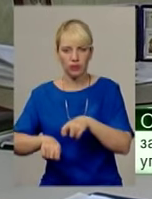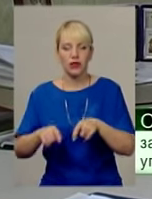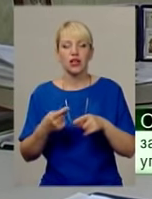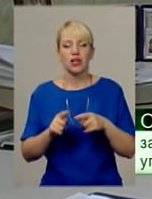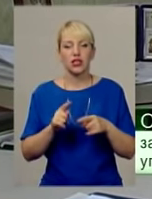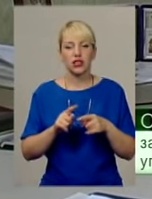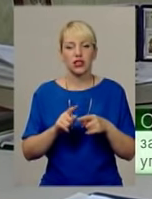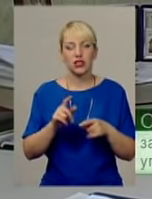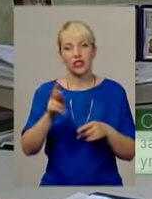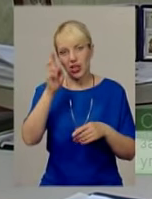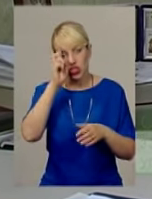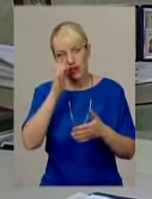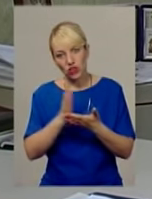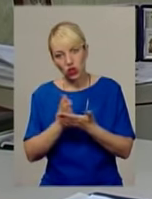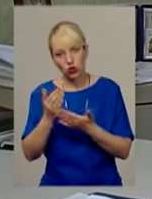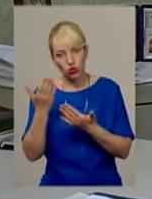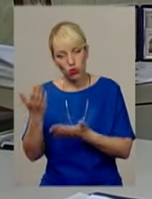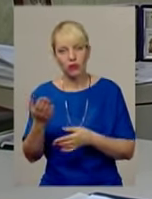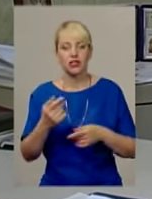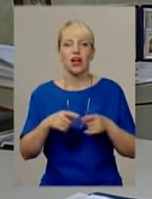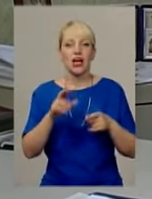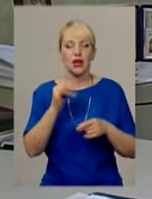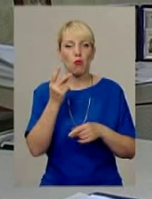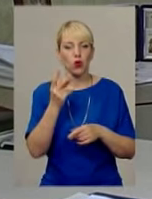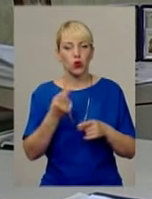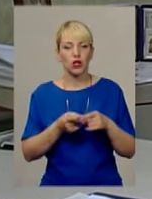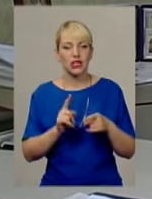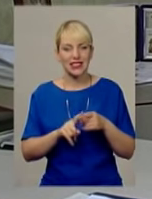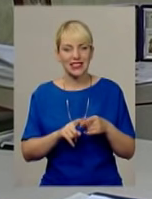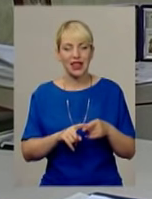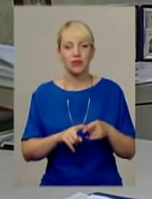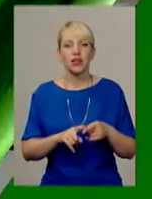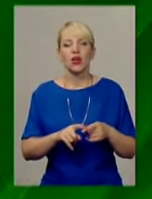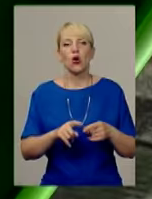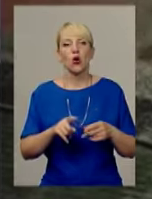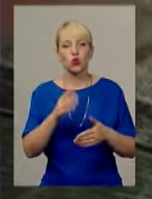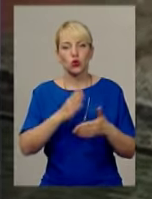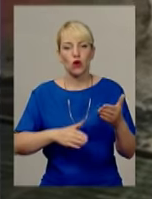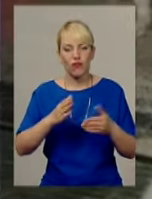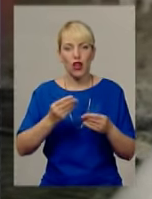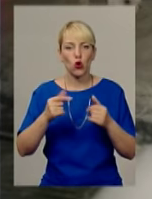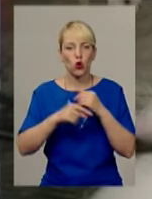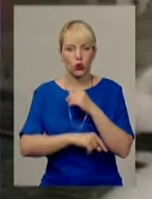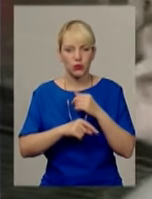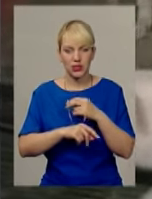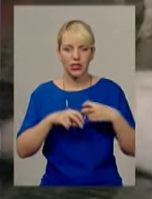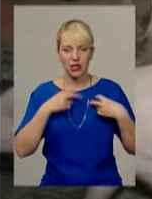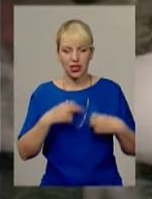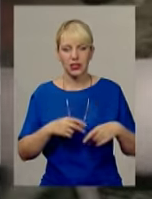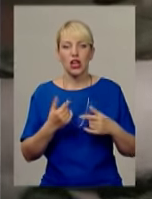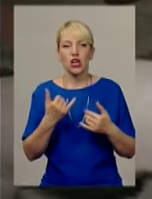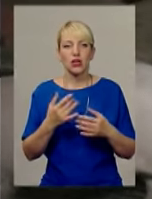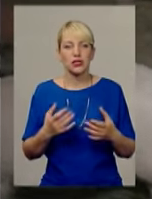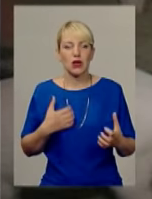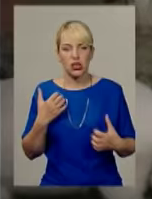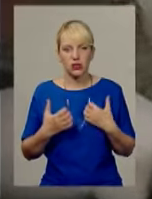державних службовців, так і взагалі службовців. Ну і по-друге, це певні корупційні ризики усуває. Цього тижня фермерів краю збентежили інформація